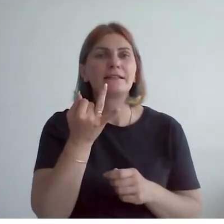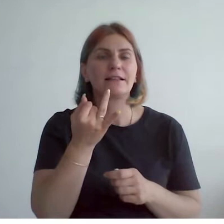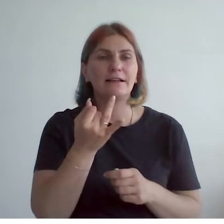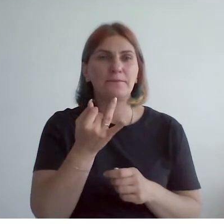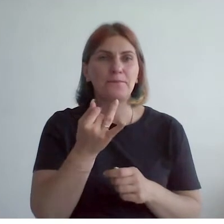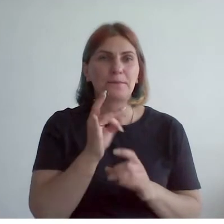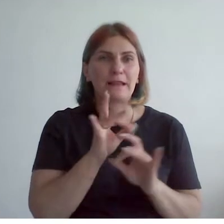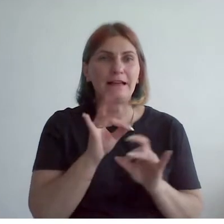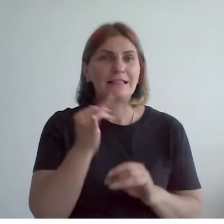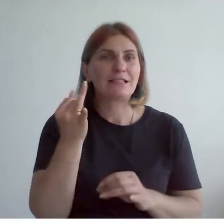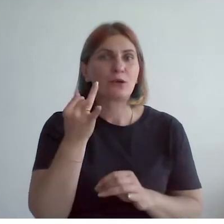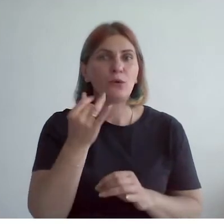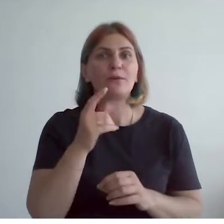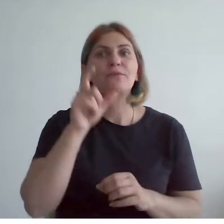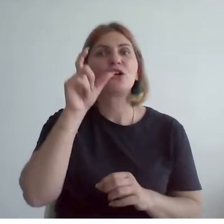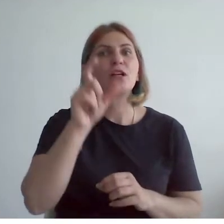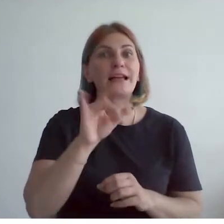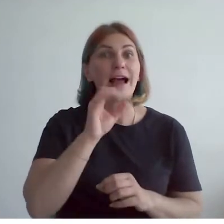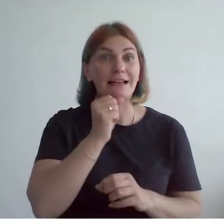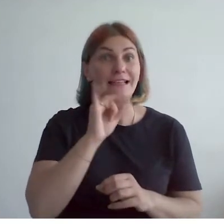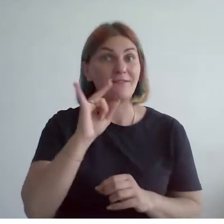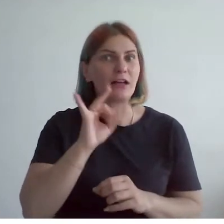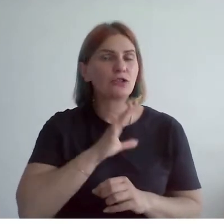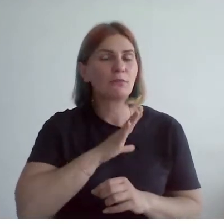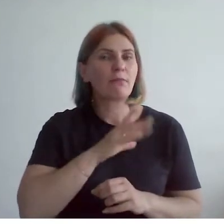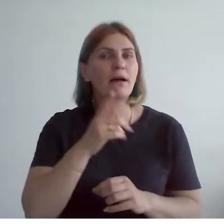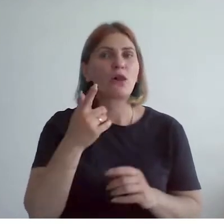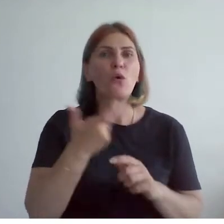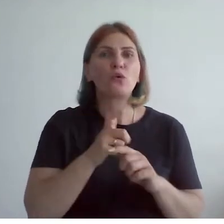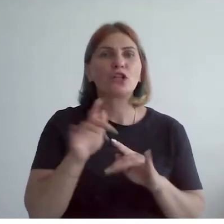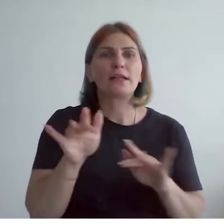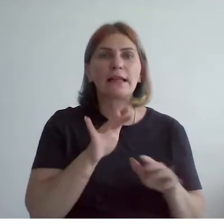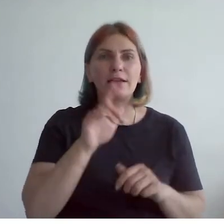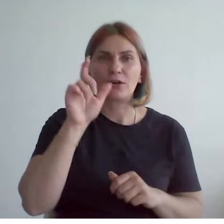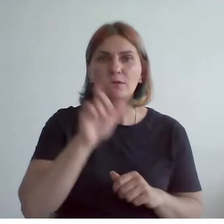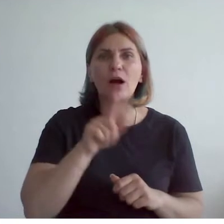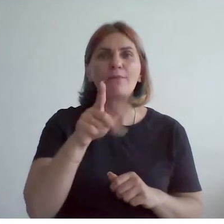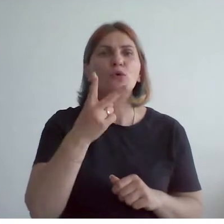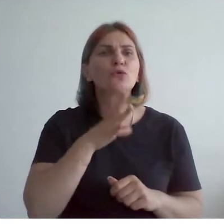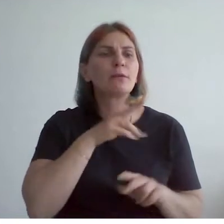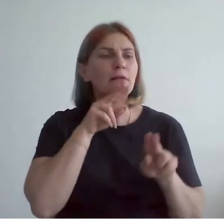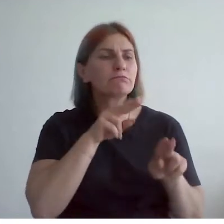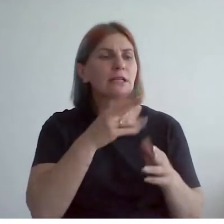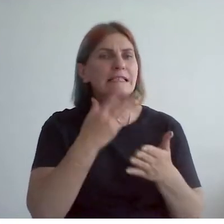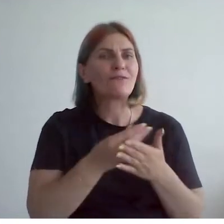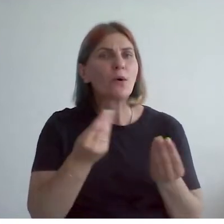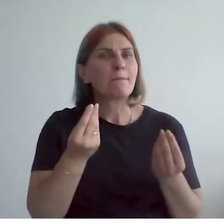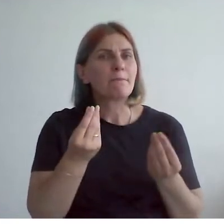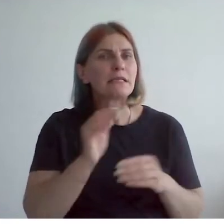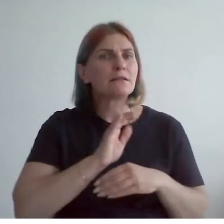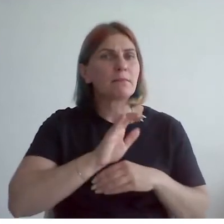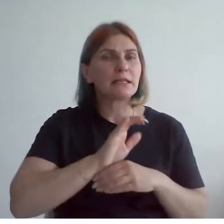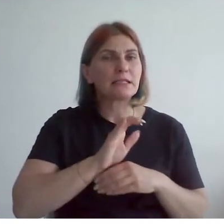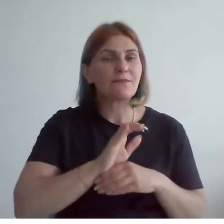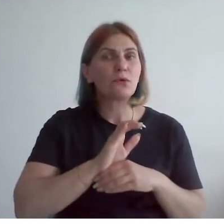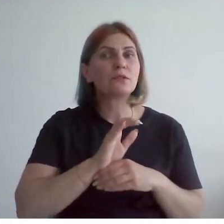Алексей Иванович был человеком деловым, ему нужно было контролировать свое производство, свой бизнес. И, собственно